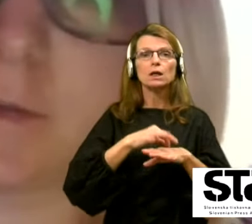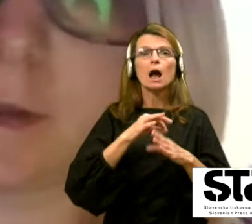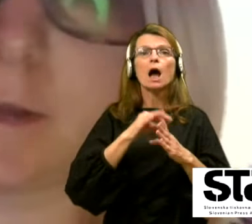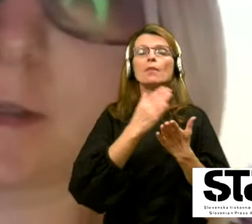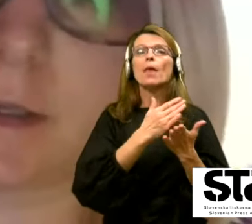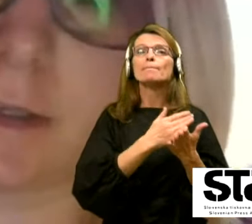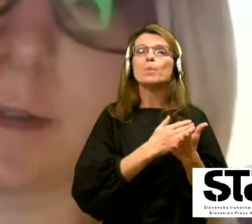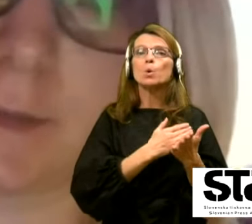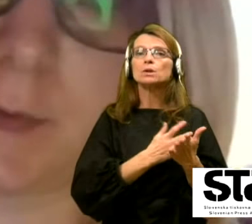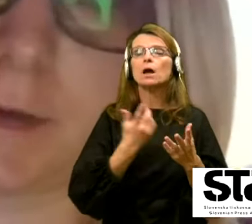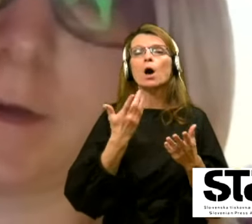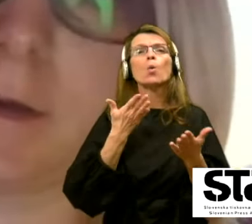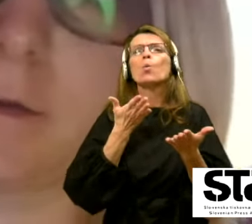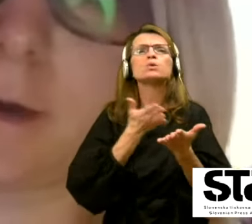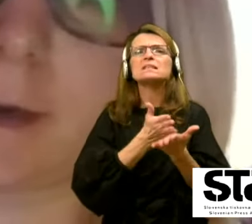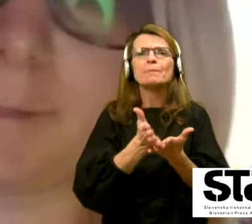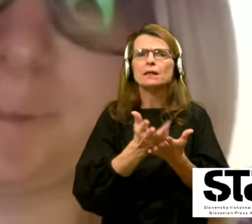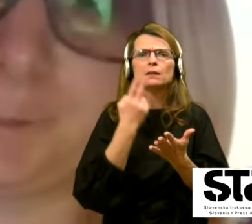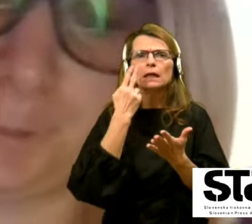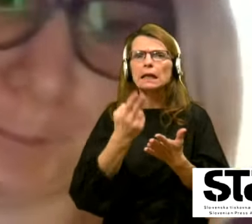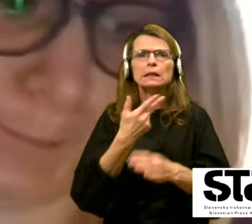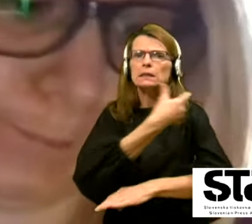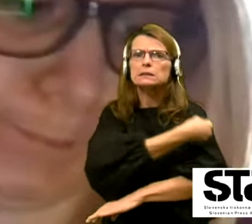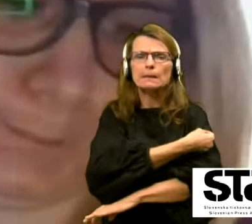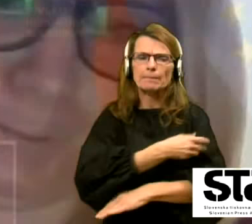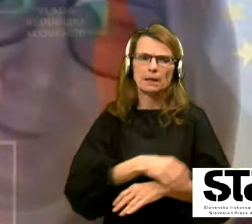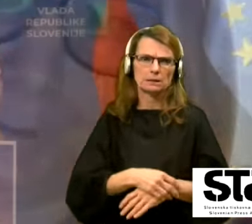osmeritve glede cepljenja. Hvala.